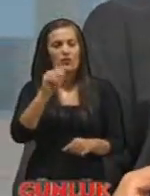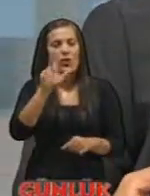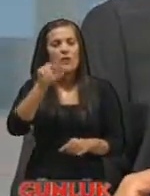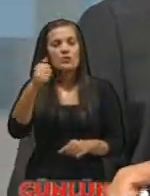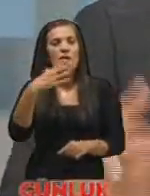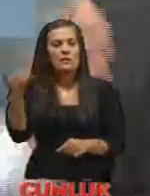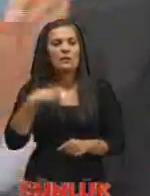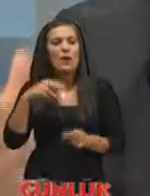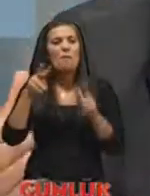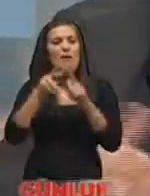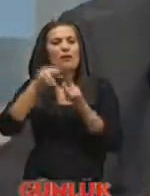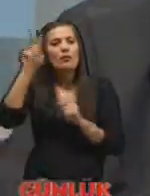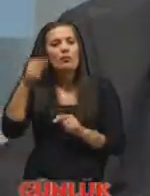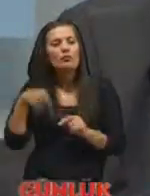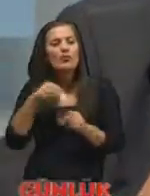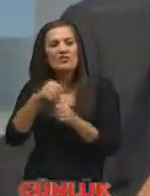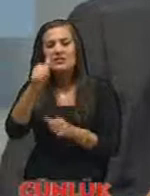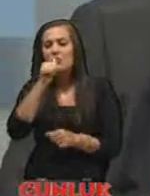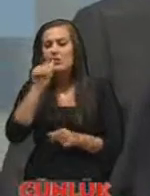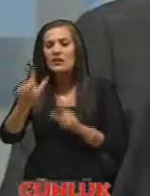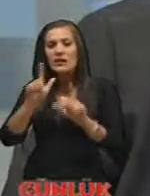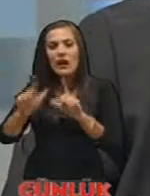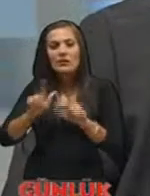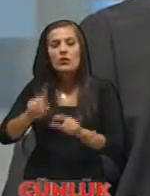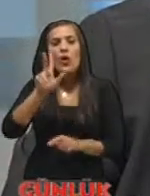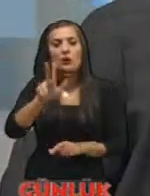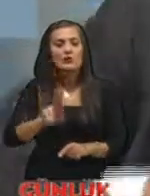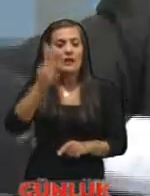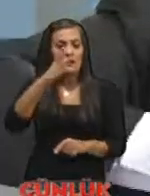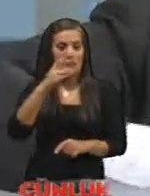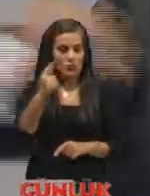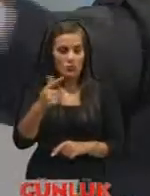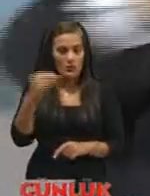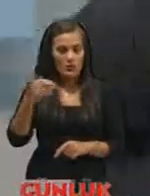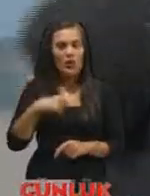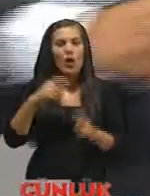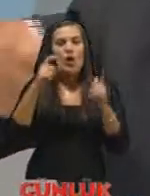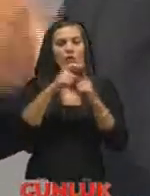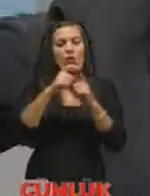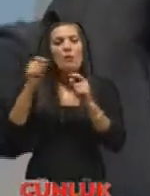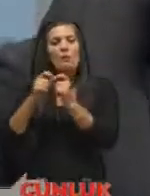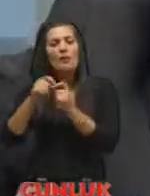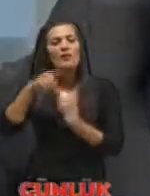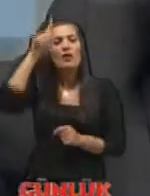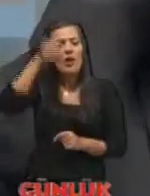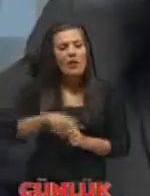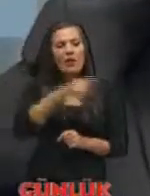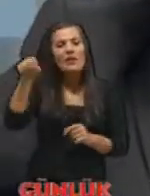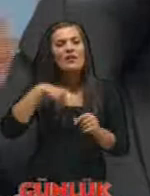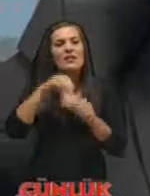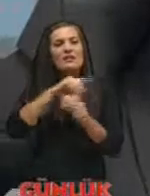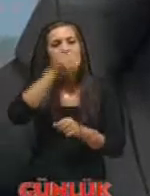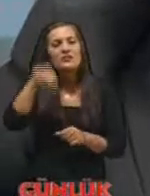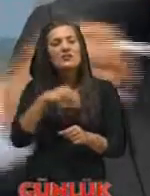milyon metre küptü KKD'nin içme suyu ihtiyacı 37.5 milyon metre küpünü doğudan batıya kuzeyden güneye içme suyu amaçlı